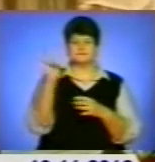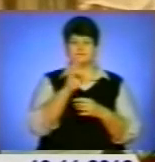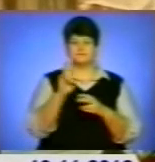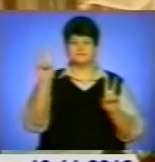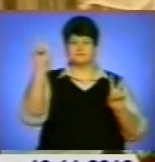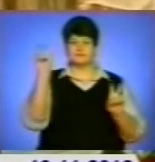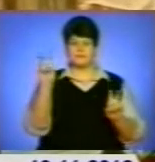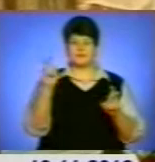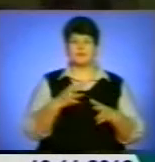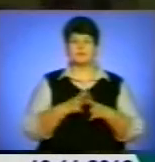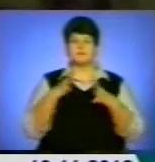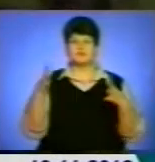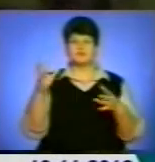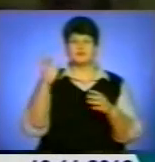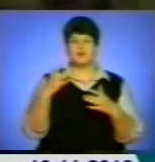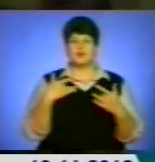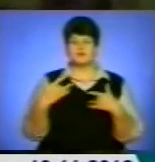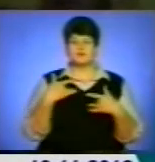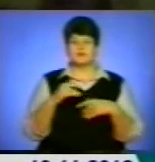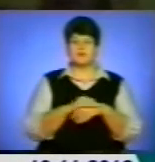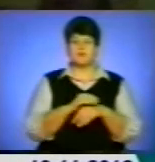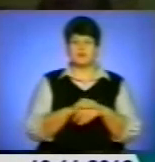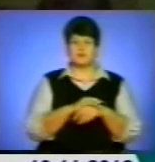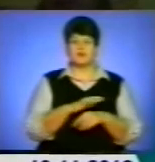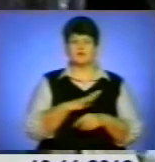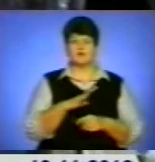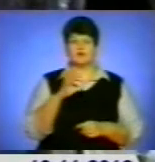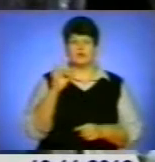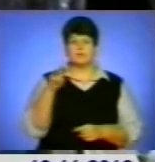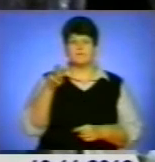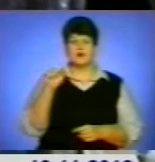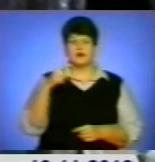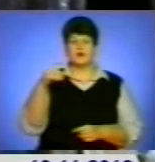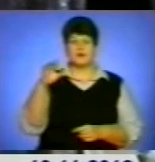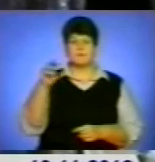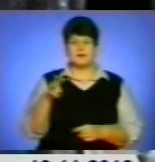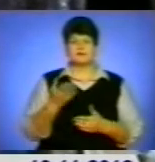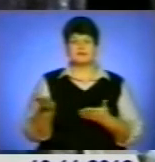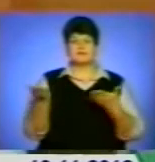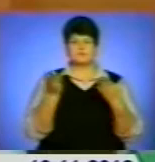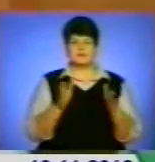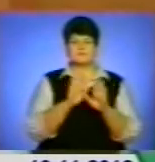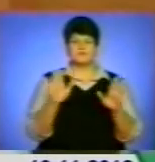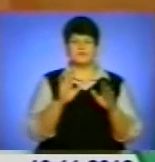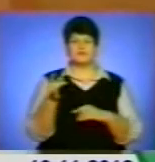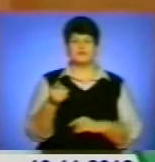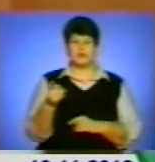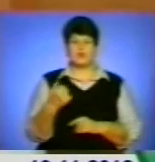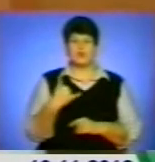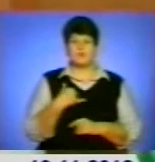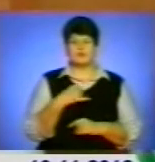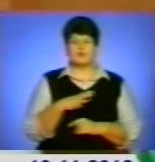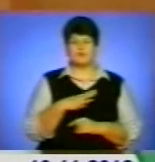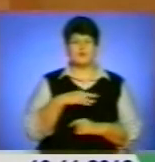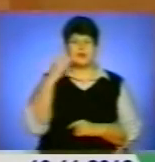Оксани благодійні. На одній із таких зустрічей була і Ольга Махомет, яка й запросила співачку у Тернопіль. У мене була одна мрія.